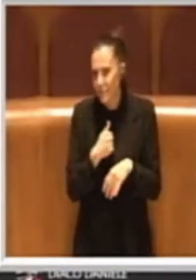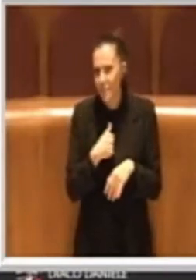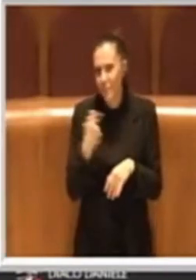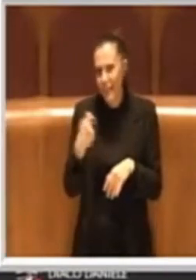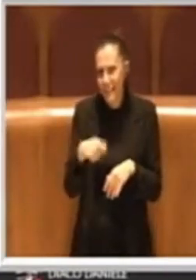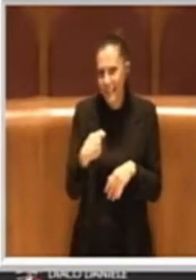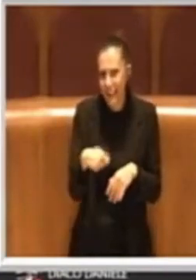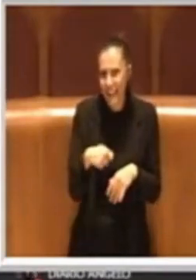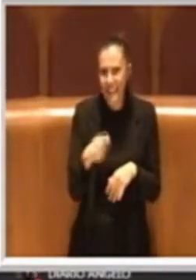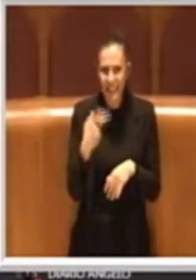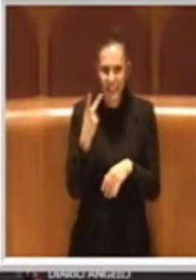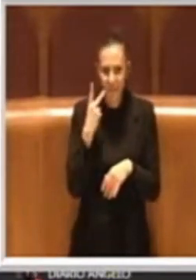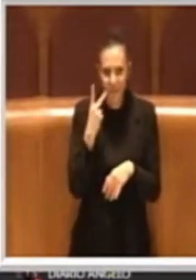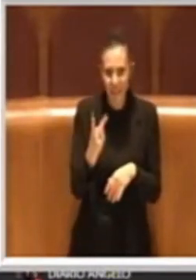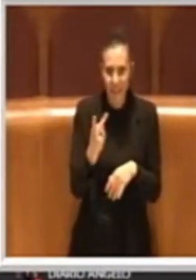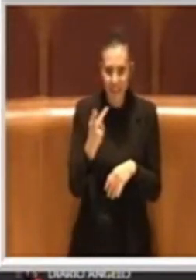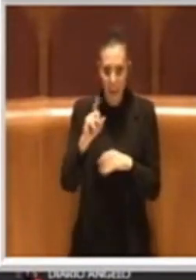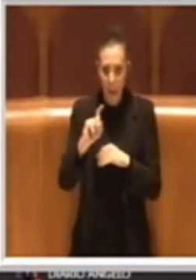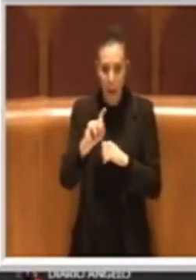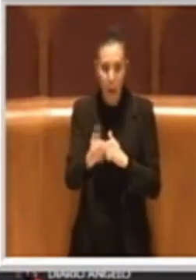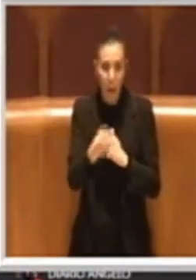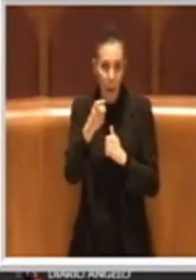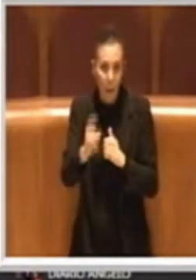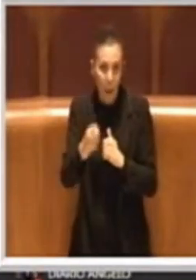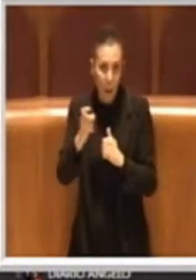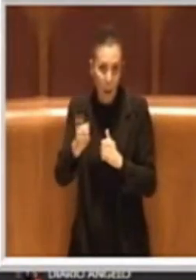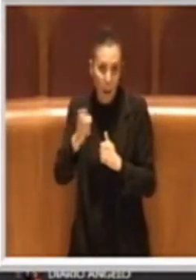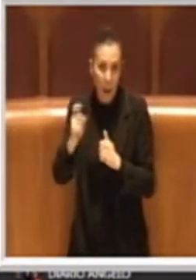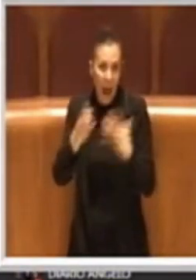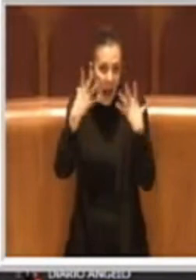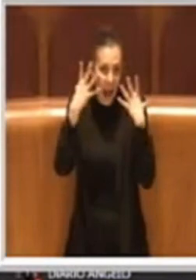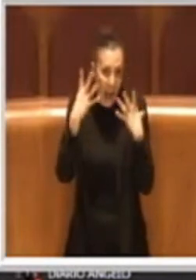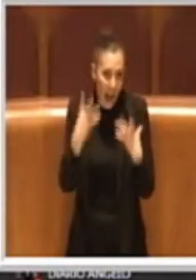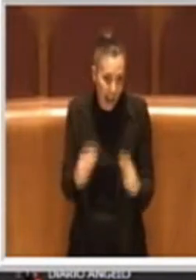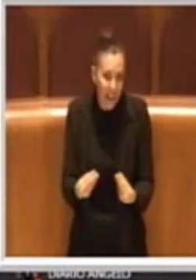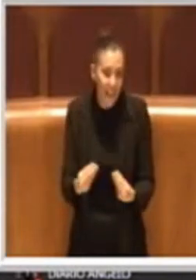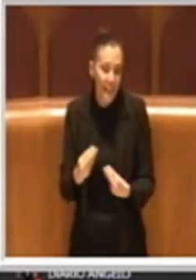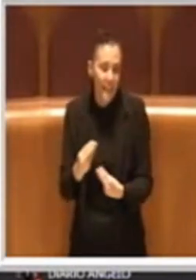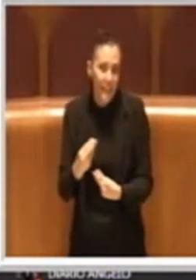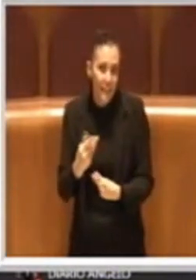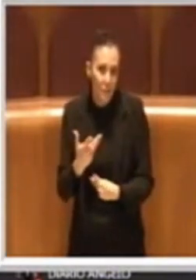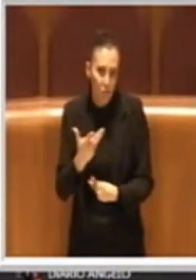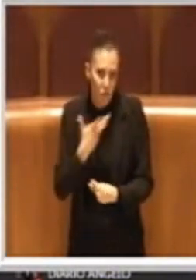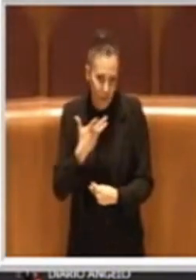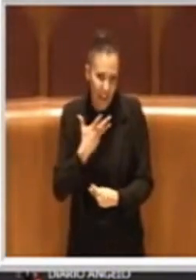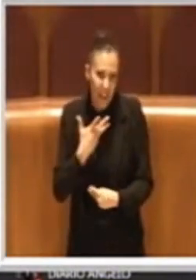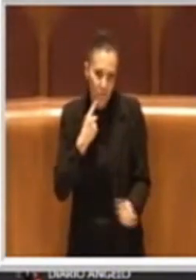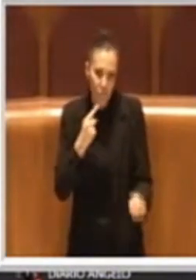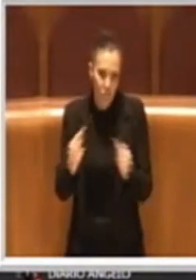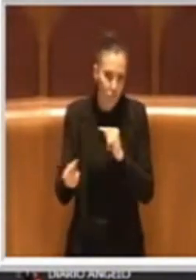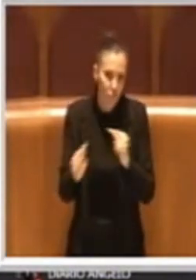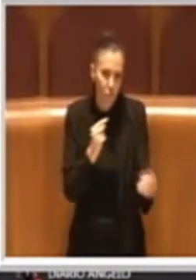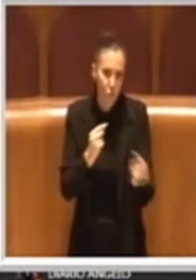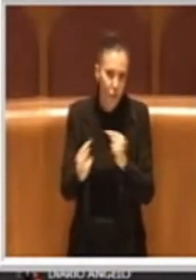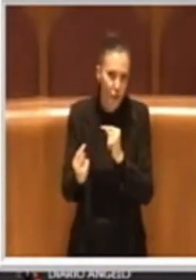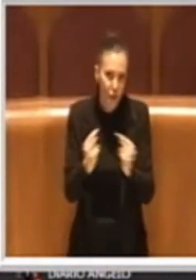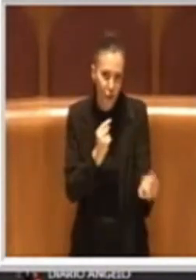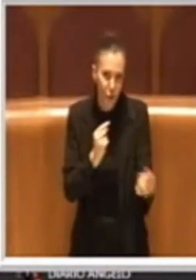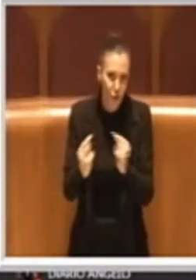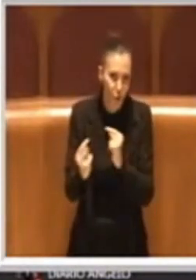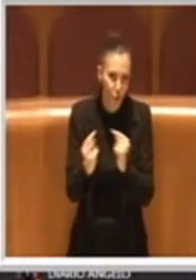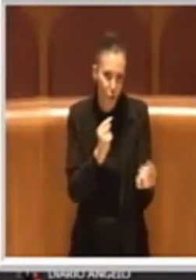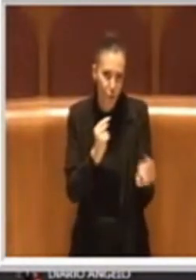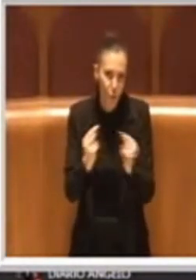Presidente, visto che gli spunti sono stati tanti, ma ci sarà possibilità di discuterne anche durante la